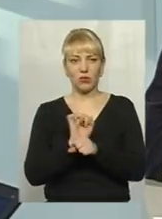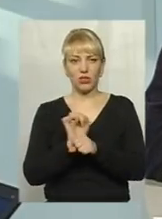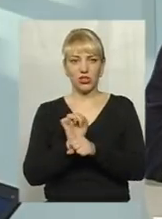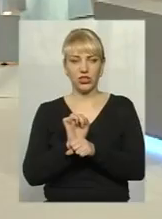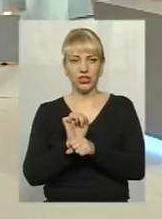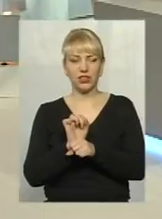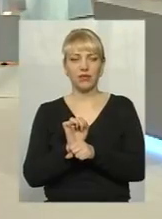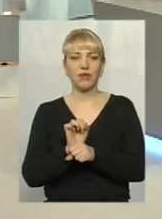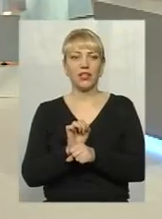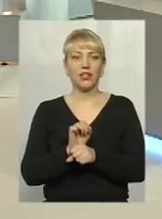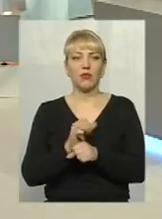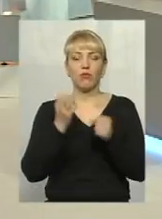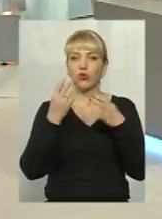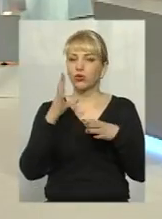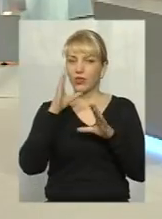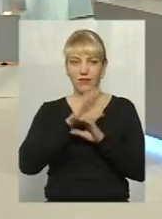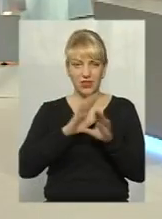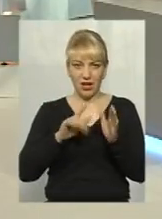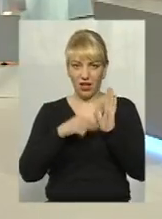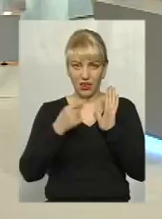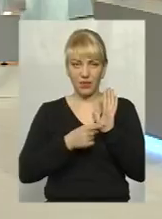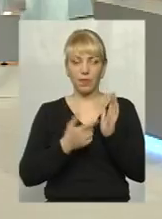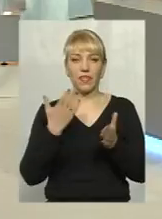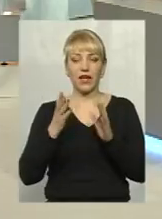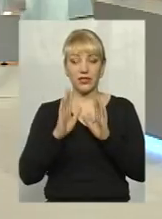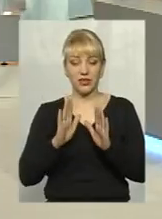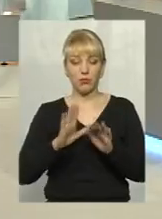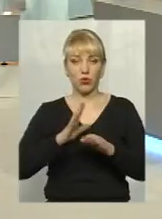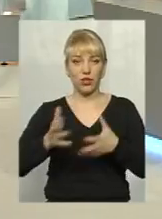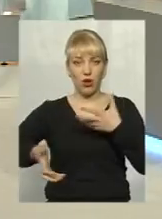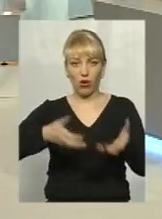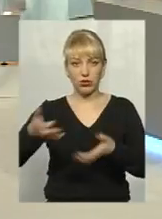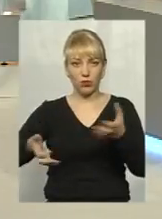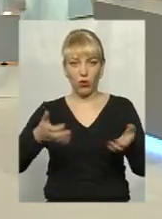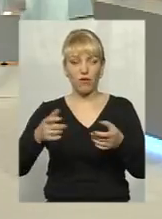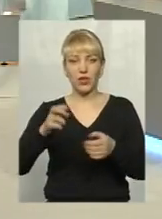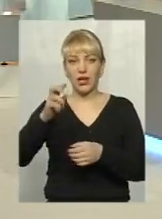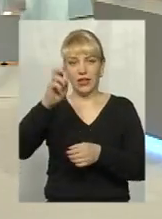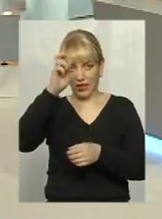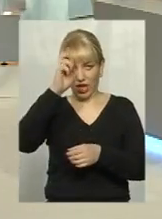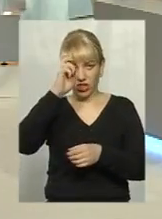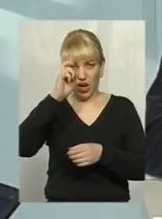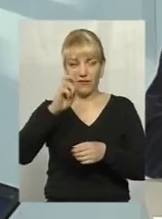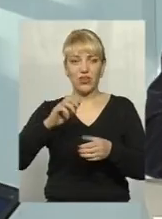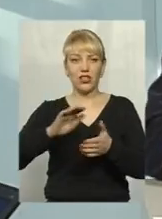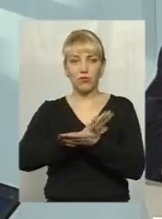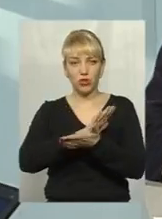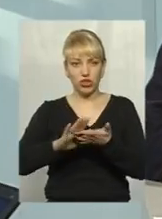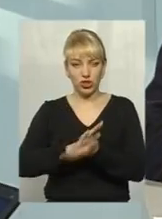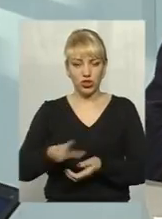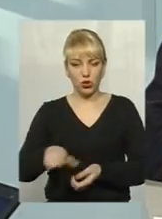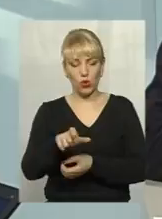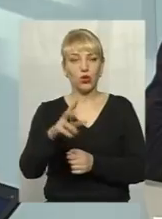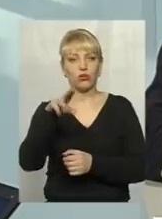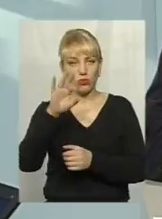Тобто, по суті, не встигали просто розчіщати? тільки були розблоковані дороги державного значення, тоді другого черга пішли